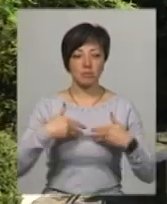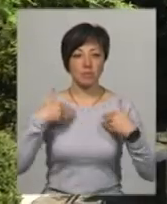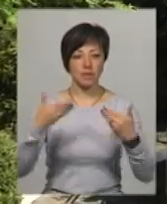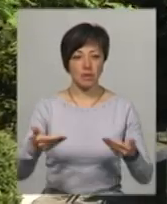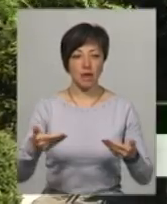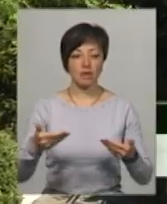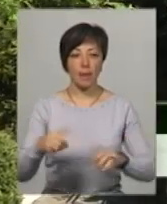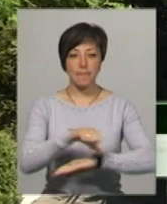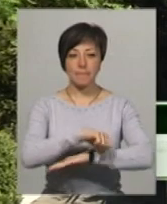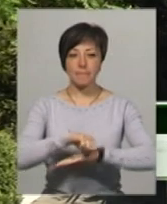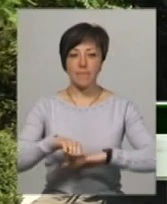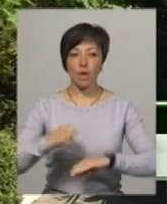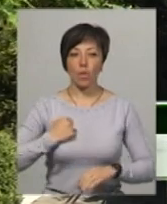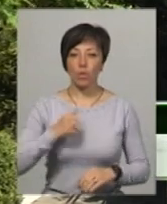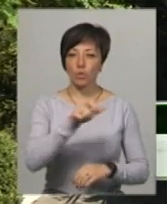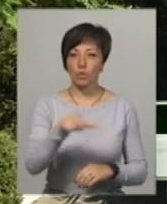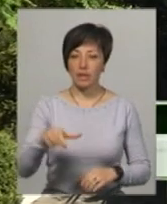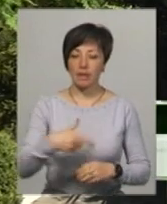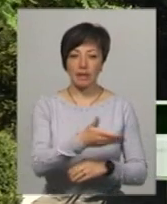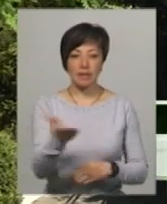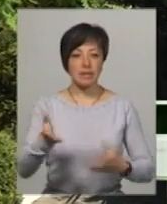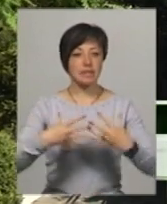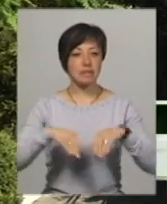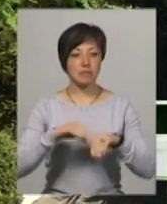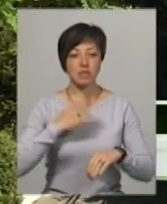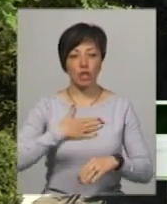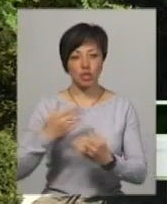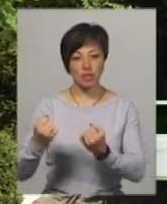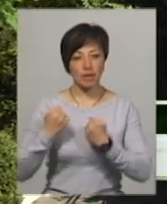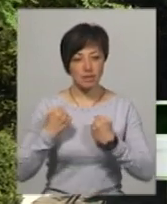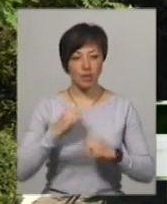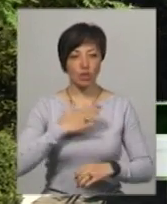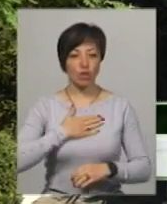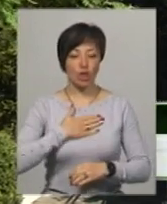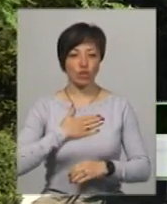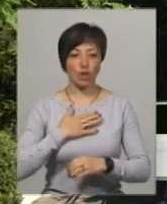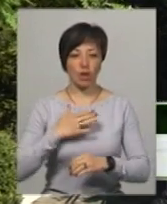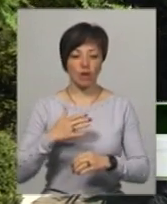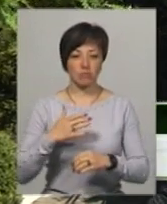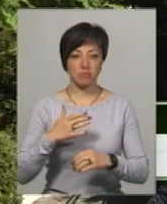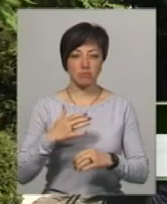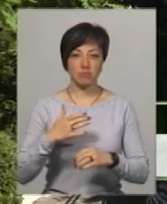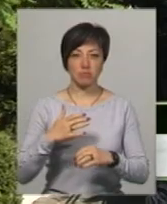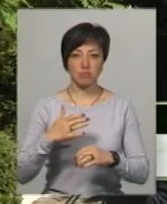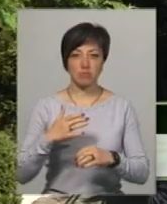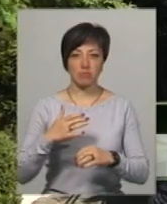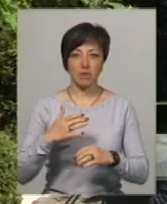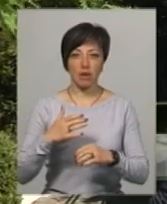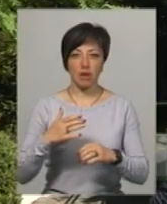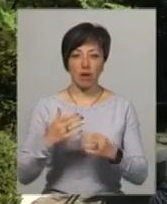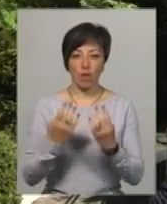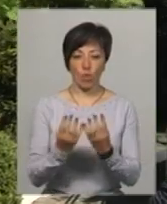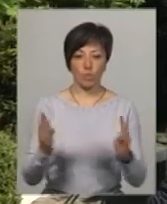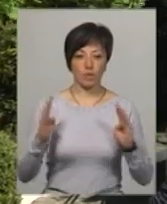прикордонників, привітати всі їхні сім'ї. Це наші захисники, це наш рубеж, який перший охороняє